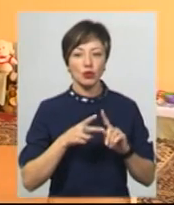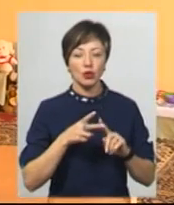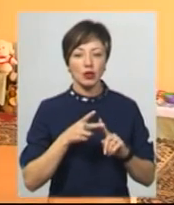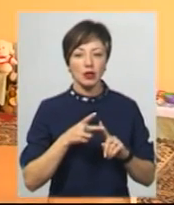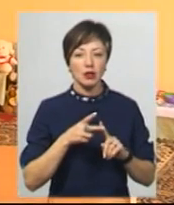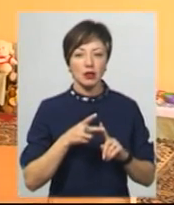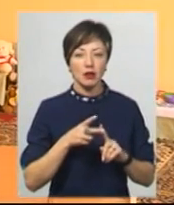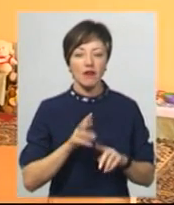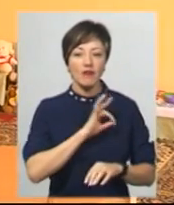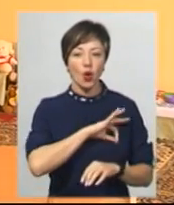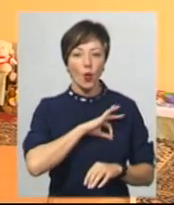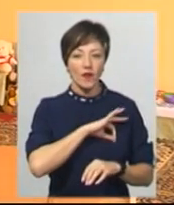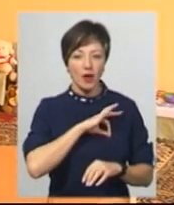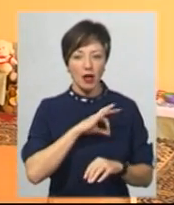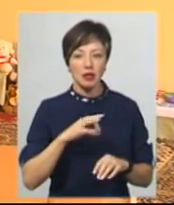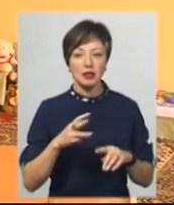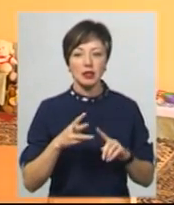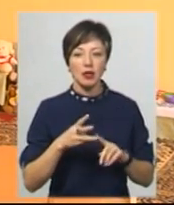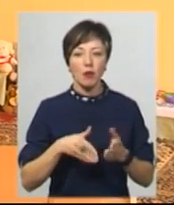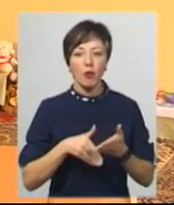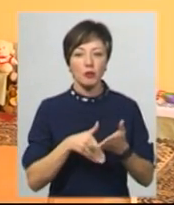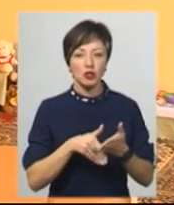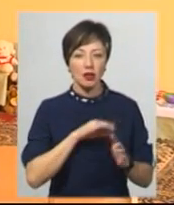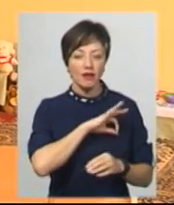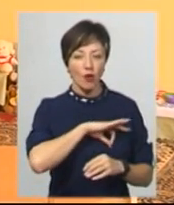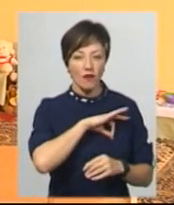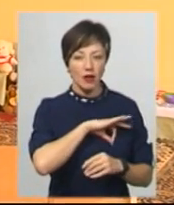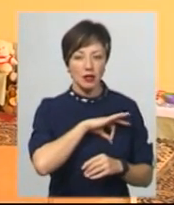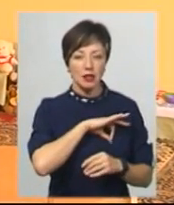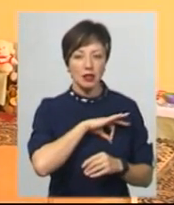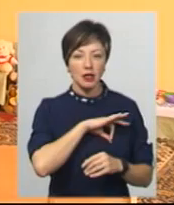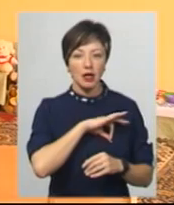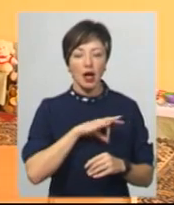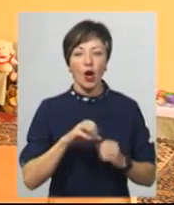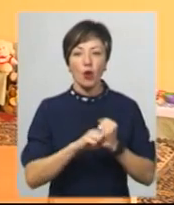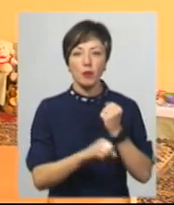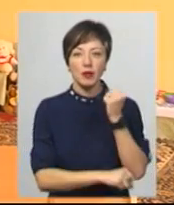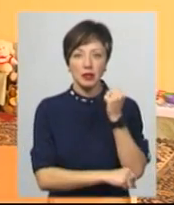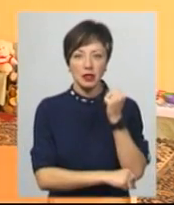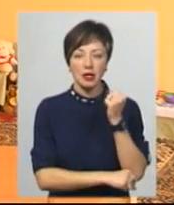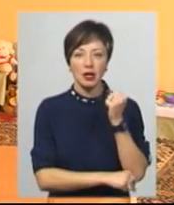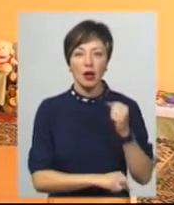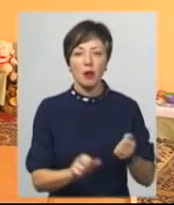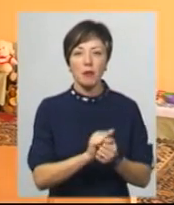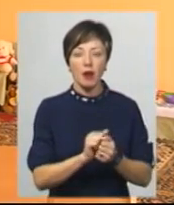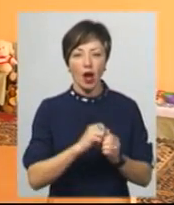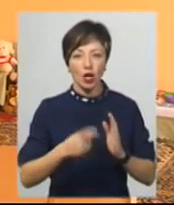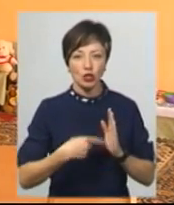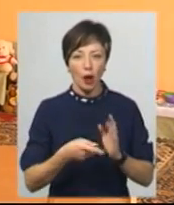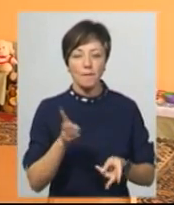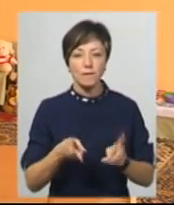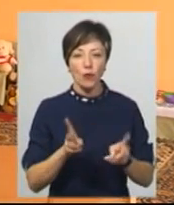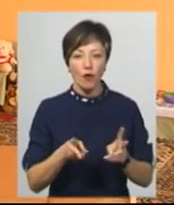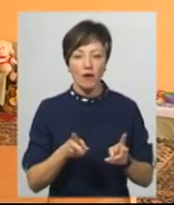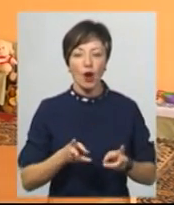далі буде в нас вихователь, помічник вихователя, підсобний робітник, прачка, повар,